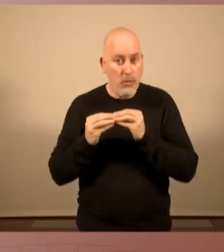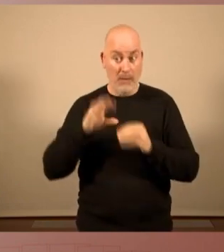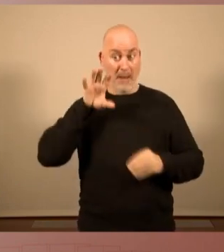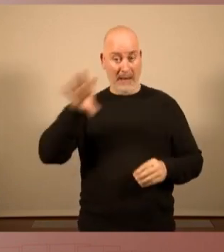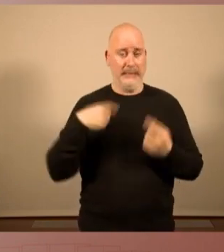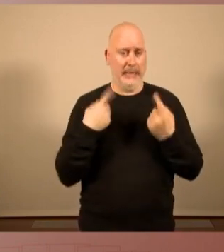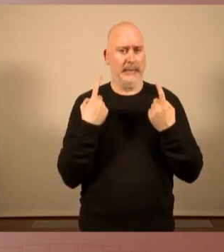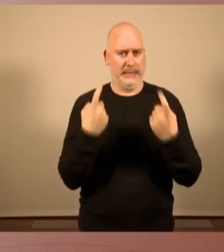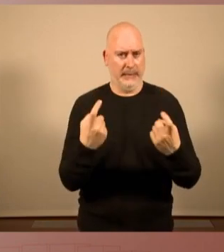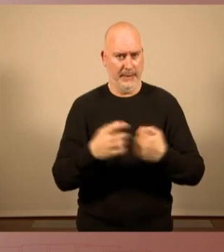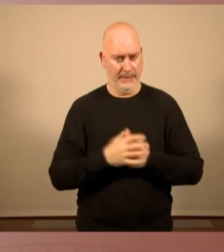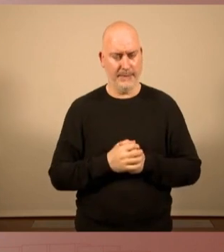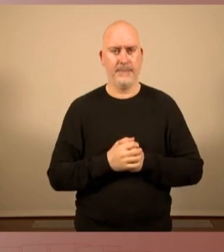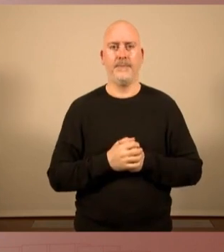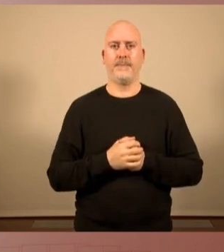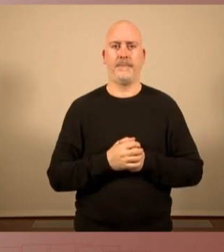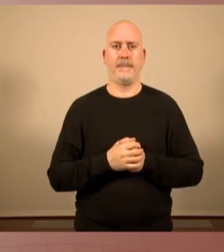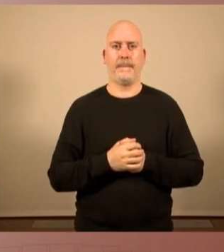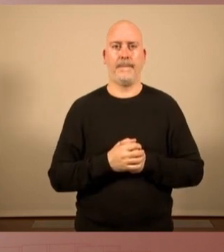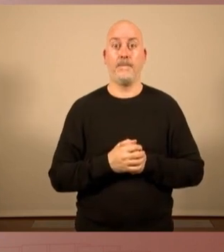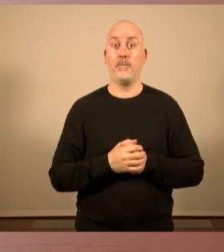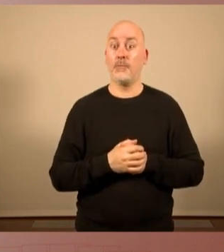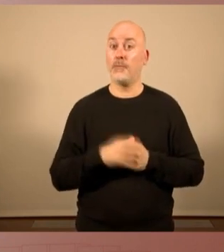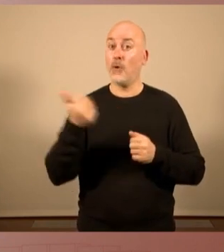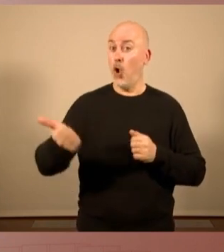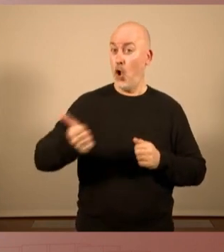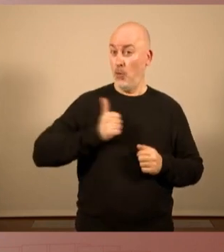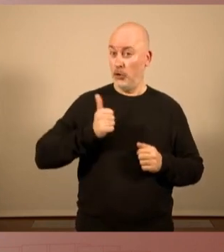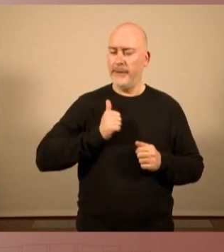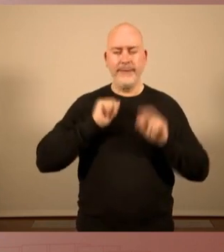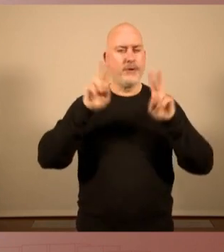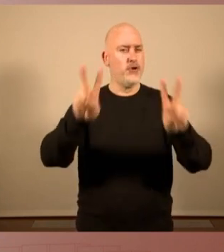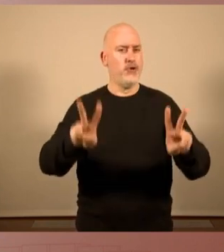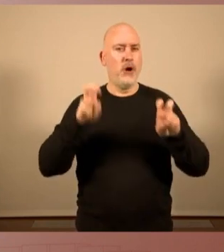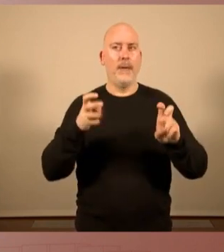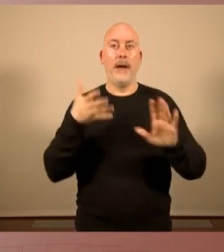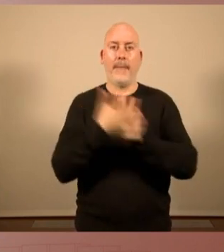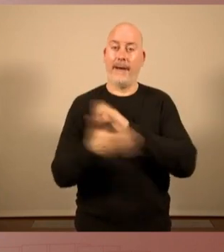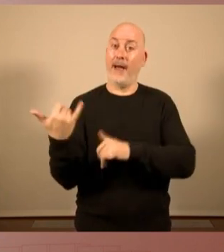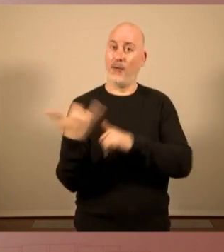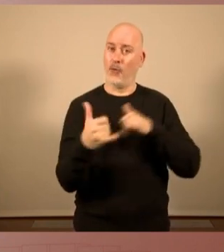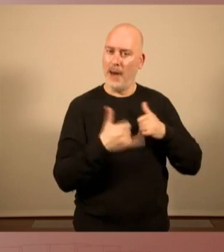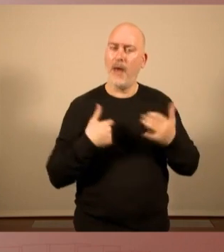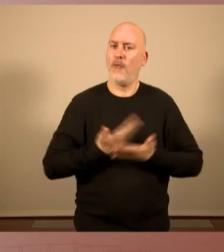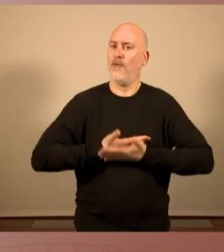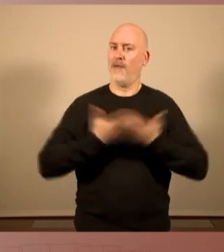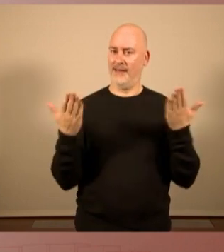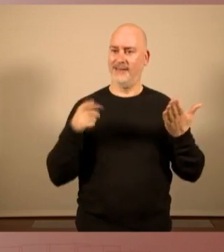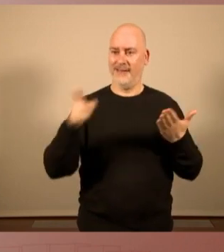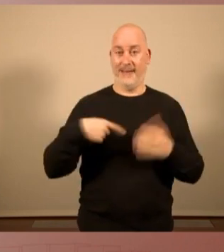és una nova oportunitat perquè es recuperi la confiança en la política institucional